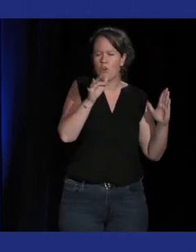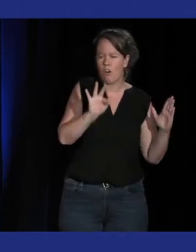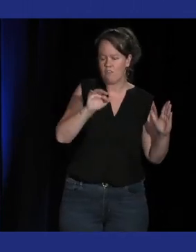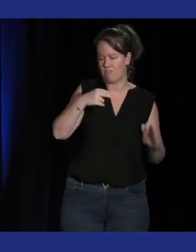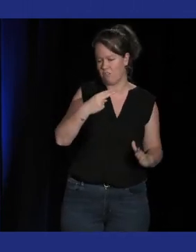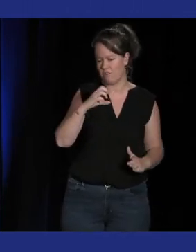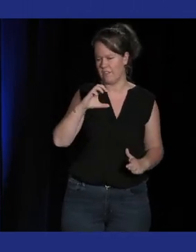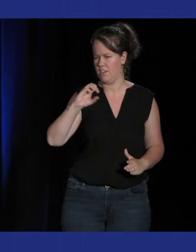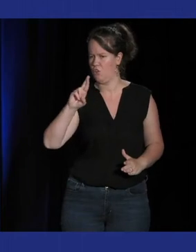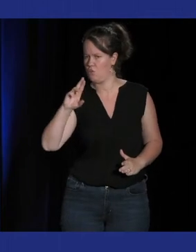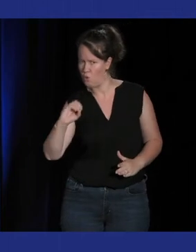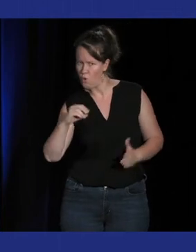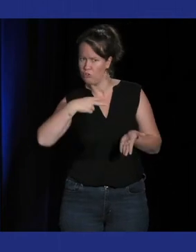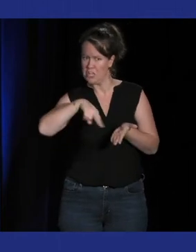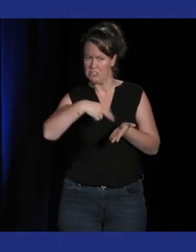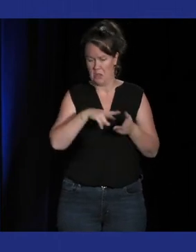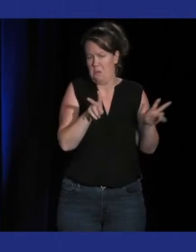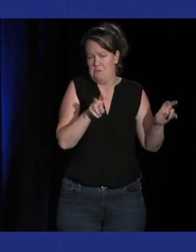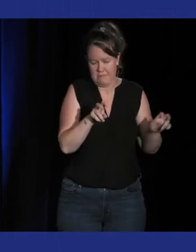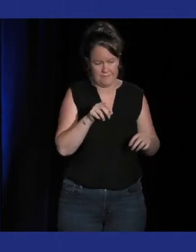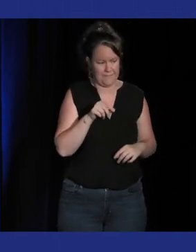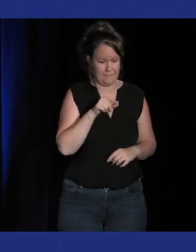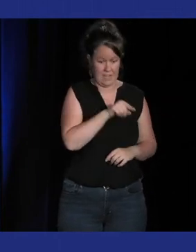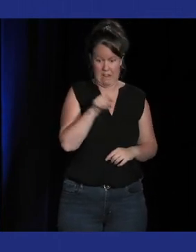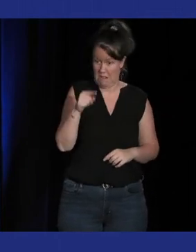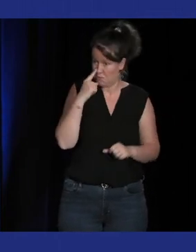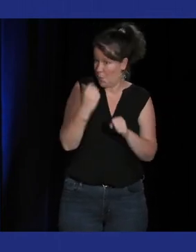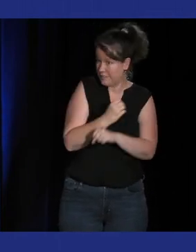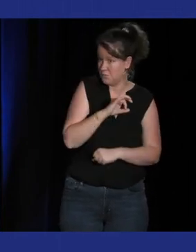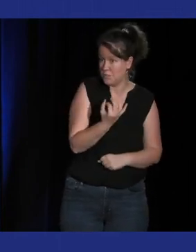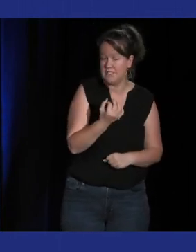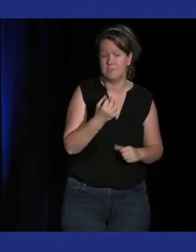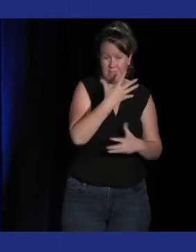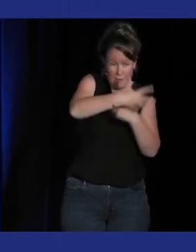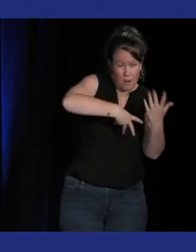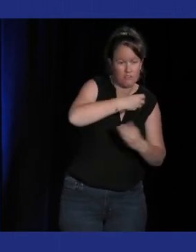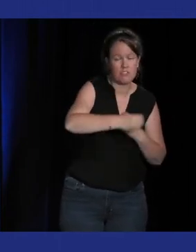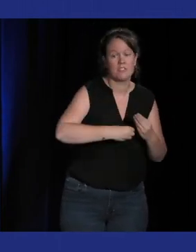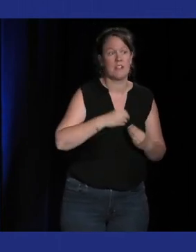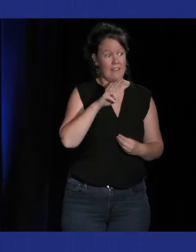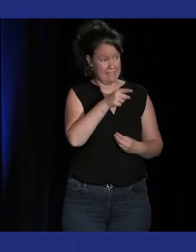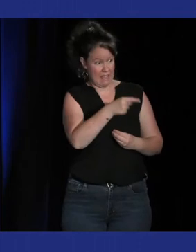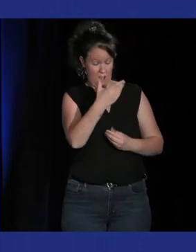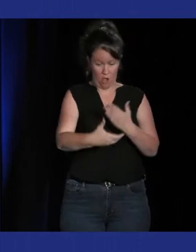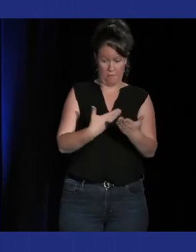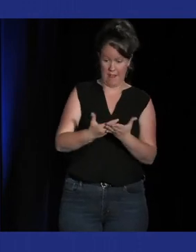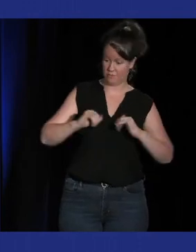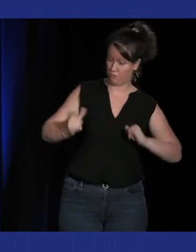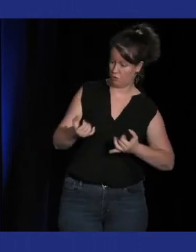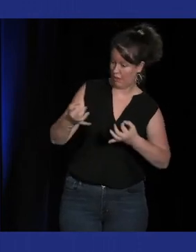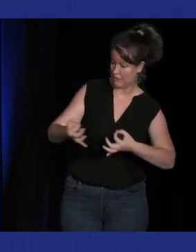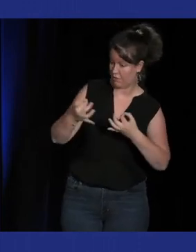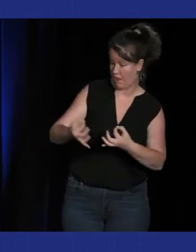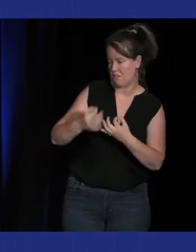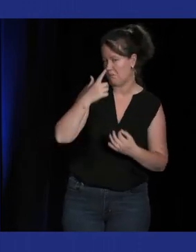musical dans sa forme traditionnelle je pense pas parce que vers mi-2005 quand justement la